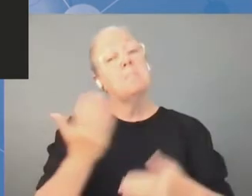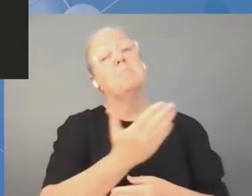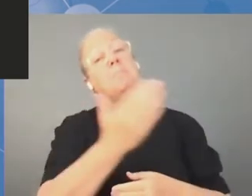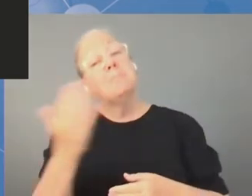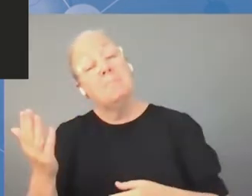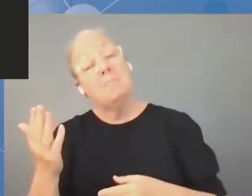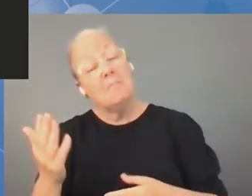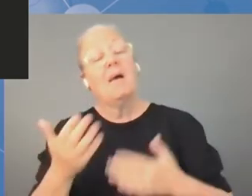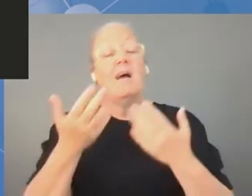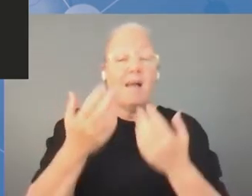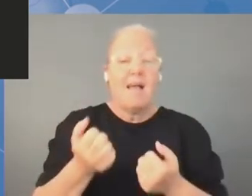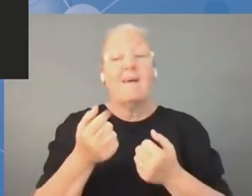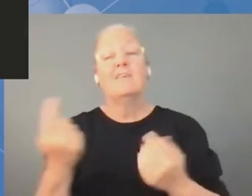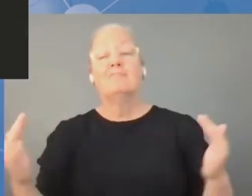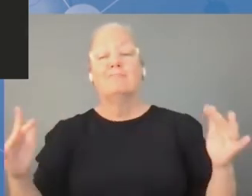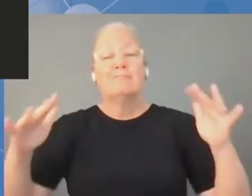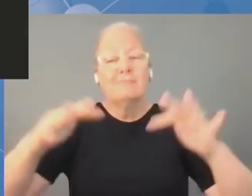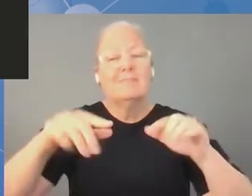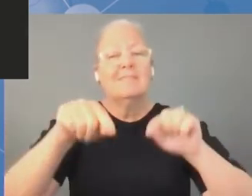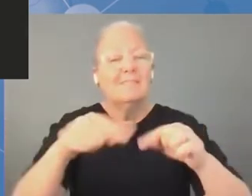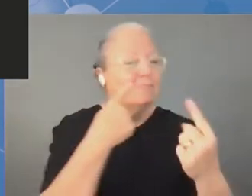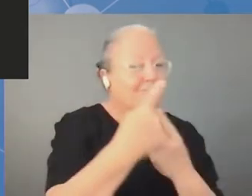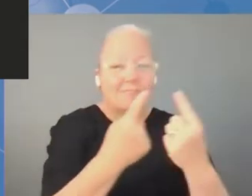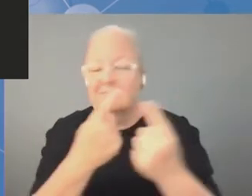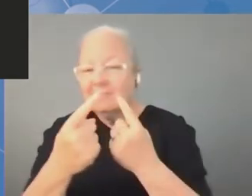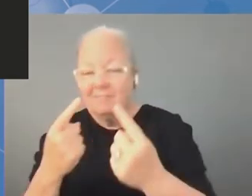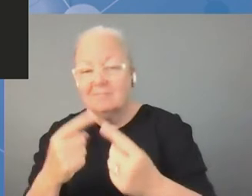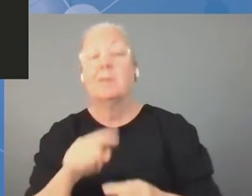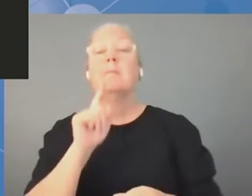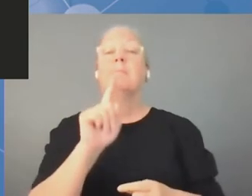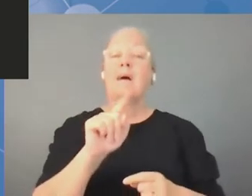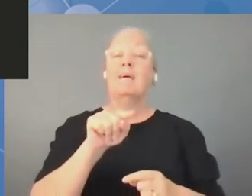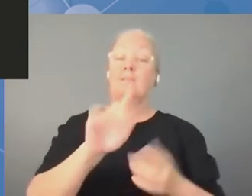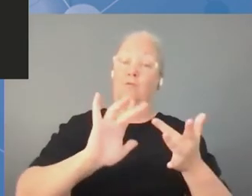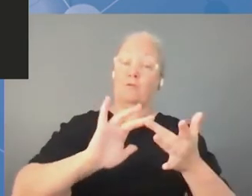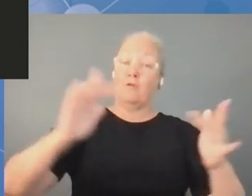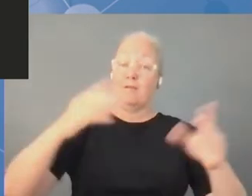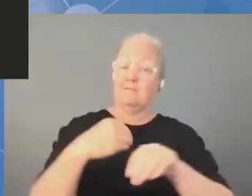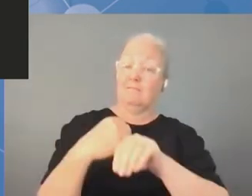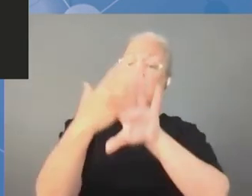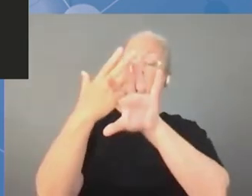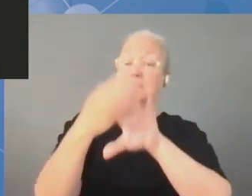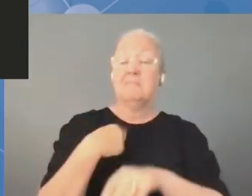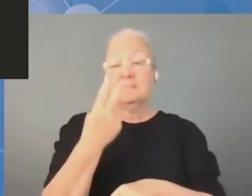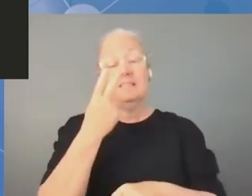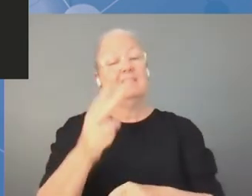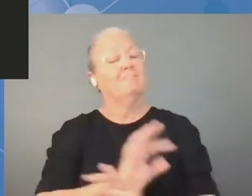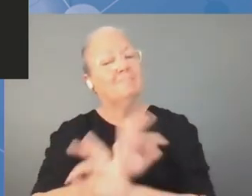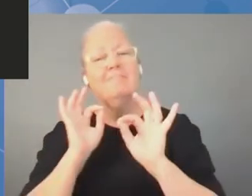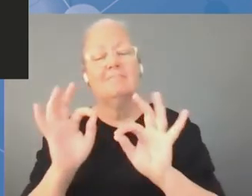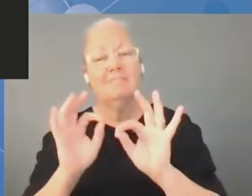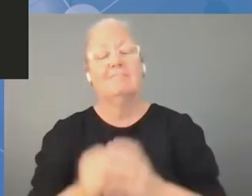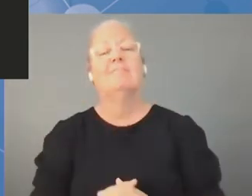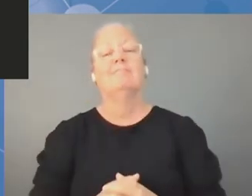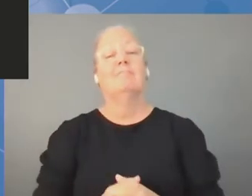mogli się spotkać przy różnych okazjach, ale dobrze, że możemy też rozmawiać online. To wszystko dość dobrze się sprawdza.